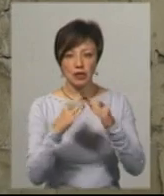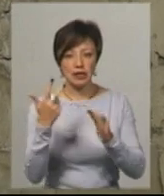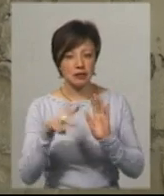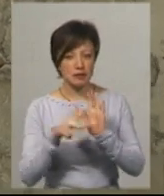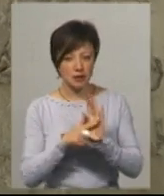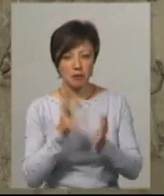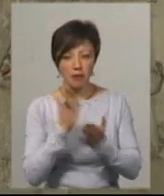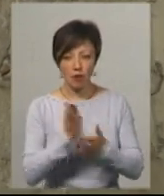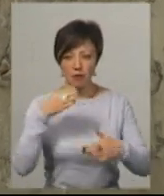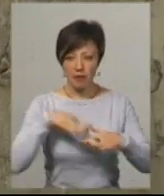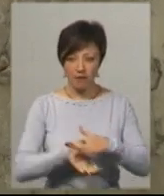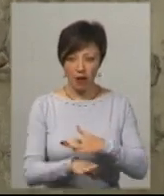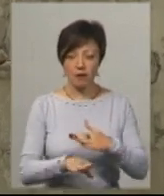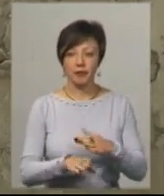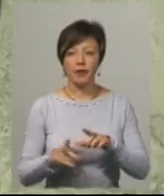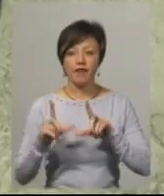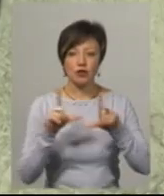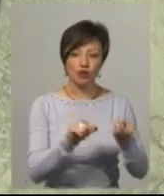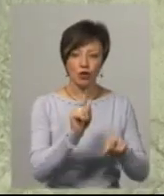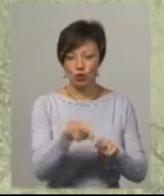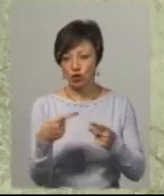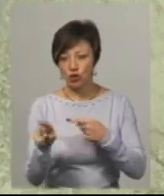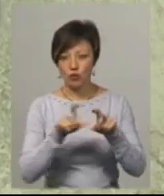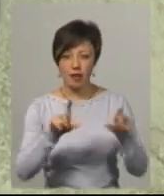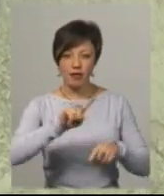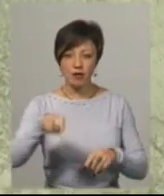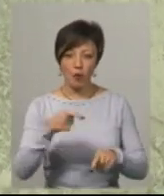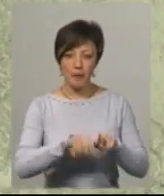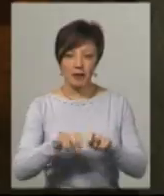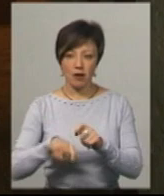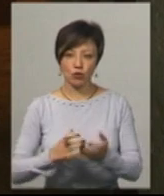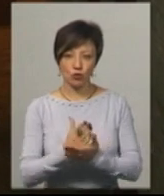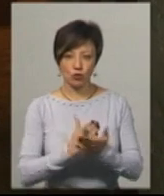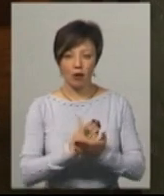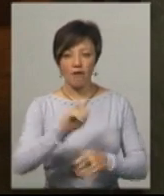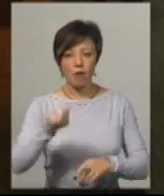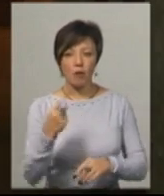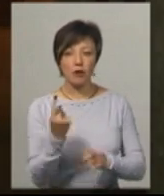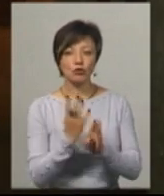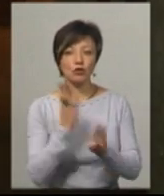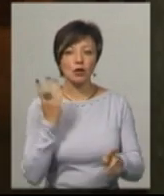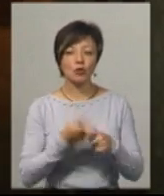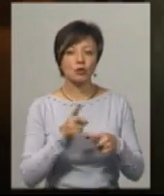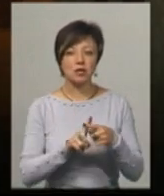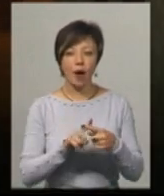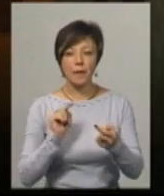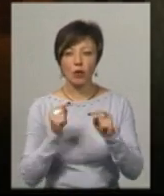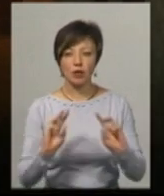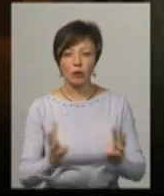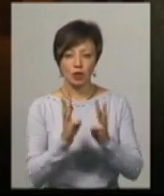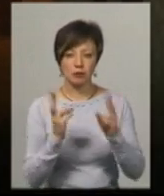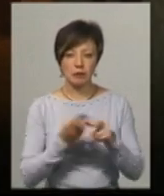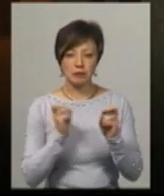з яких мають підвали. Додає, виїжджають на той чи інший об'єкт на вимоги перевіряючих служб. Вимоги, в першу чергу, це протипожерна